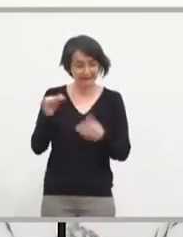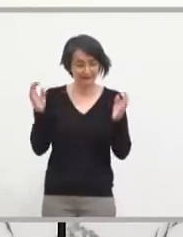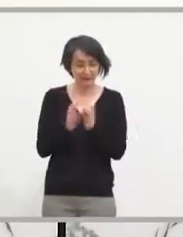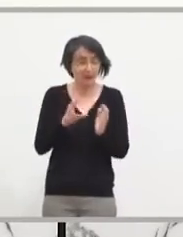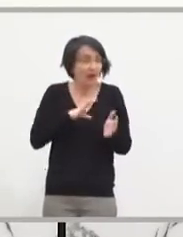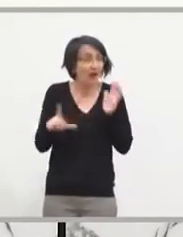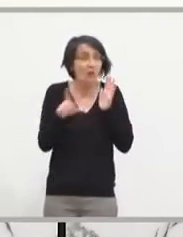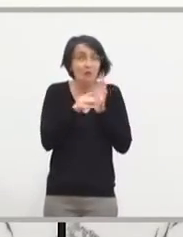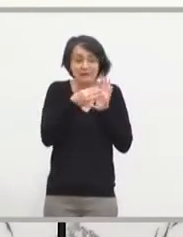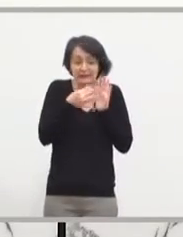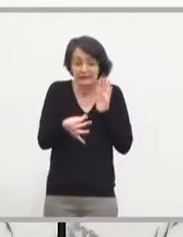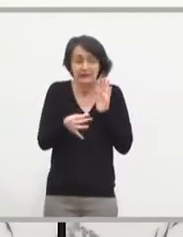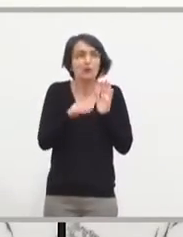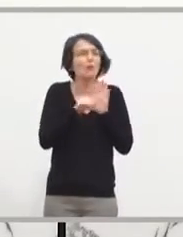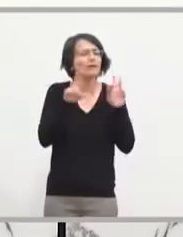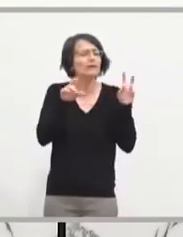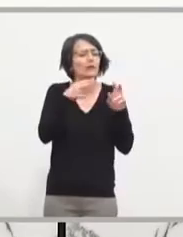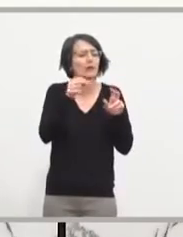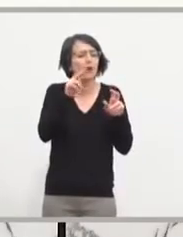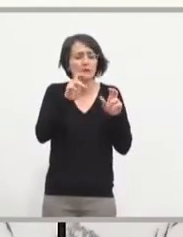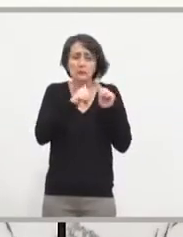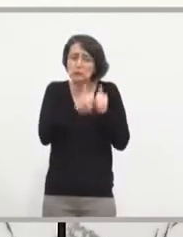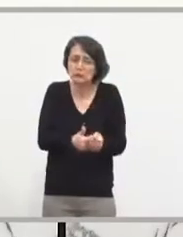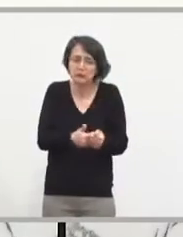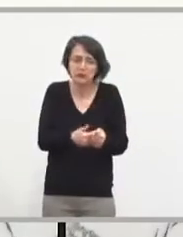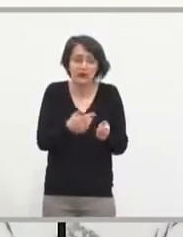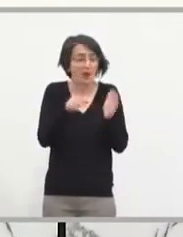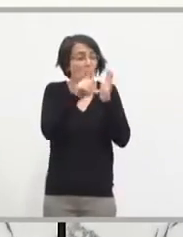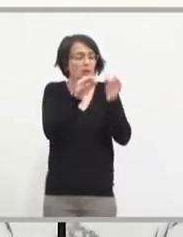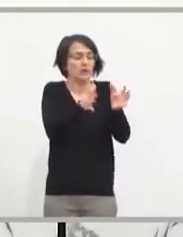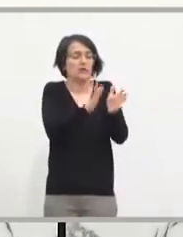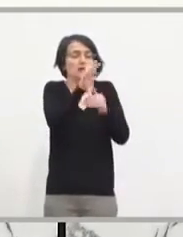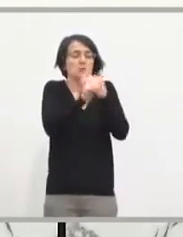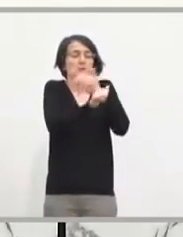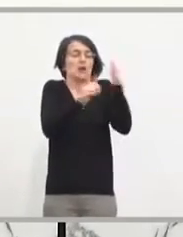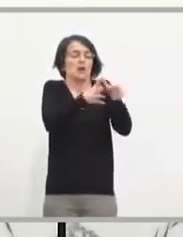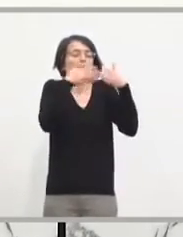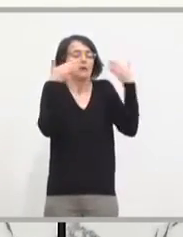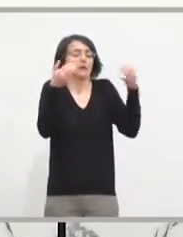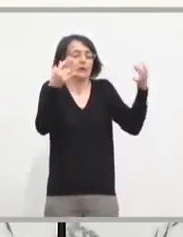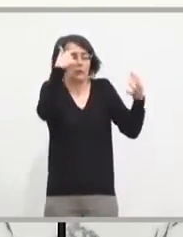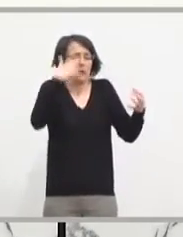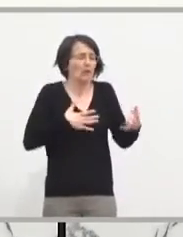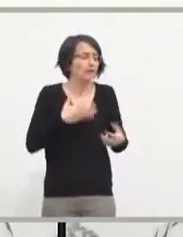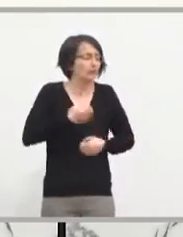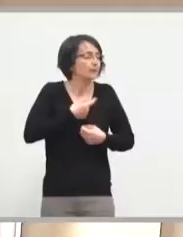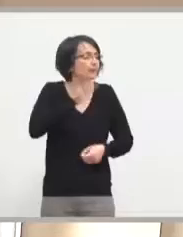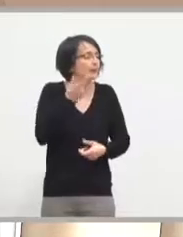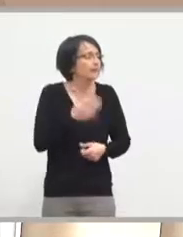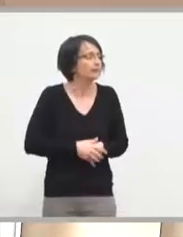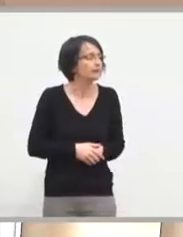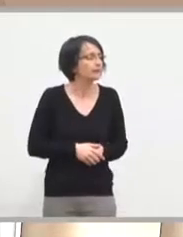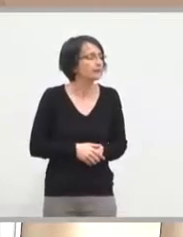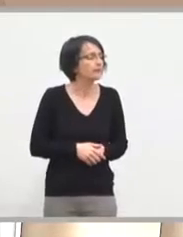dépeint par la loi d'autre. Et la loi d'autre, moi, c'est ma Bible. Qu'est-ce que je vous dise ? Bon. Et donc, alors,